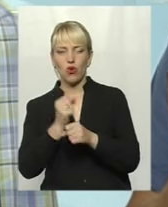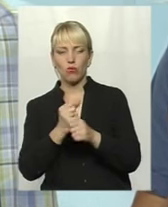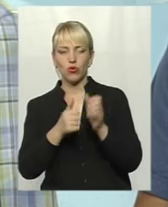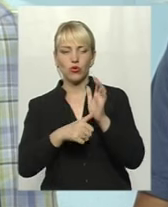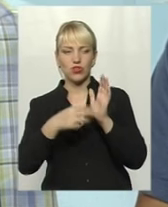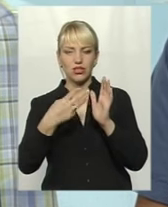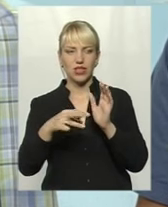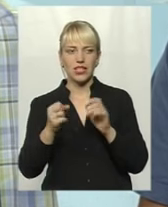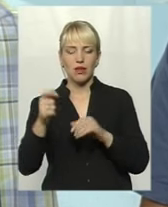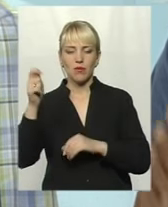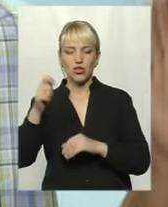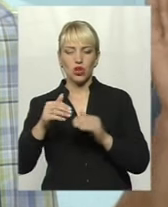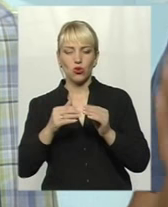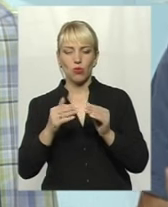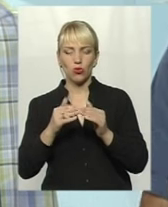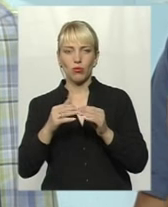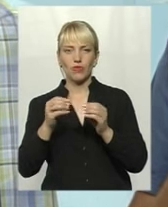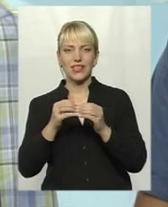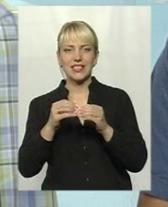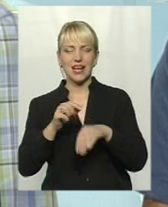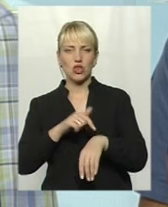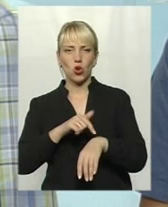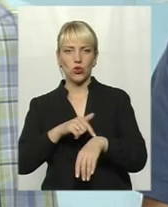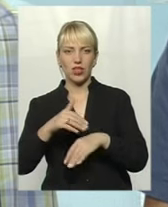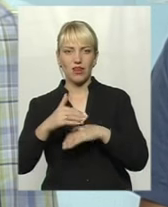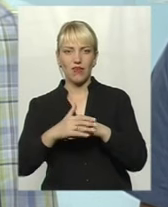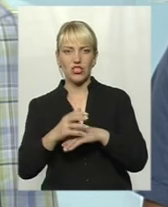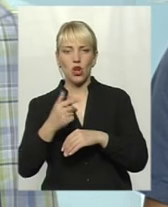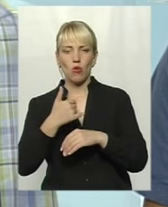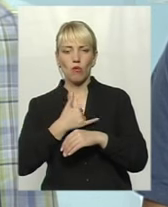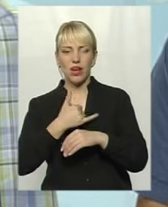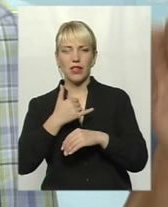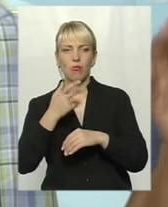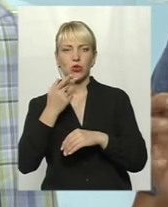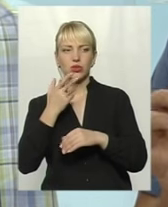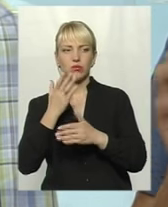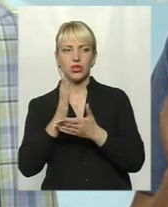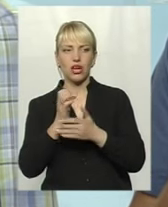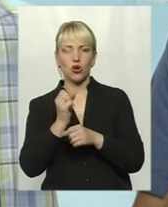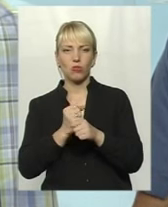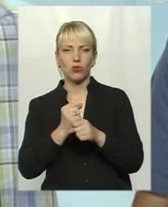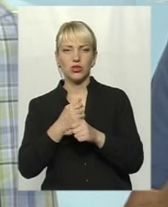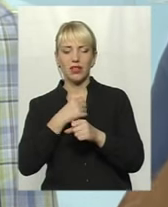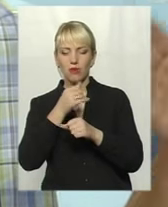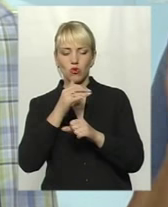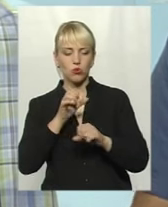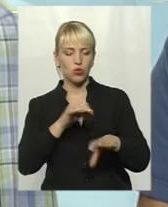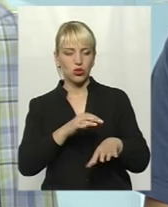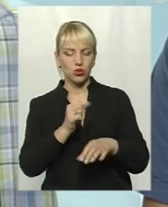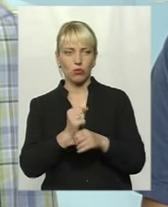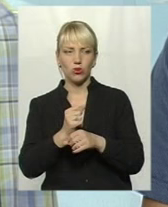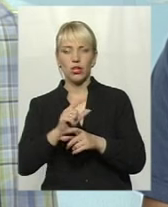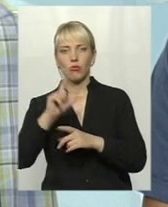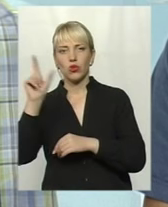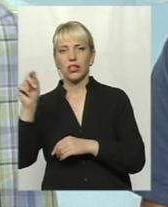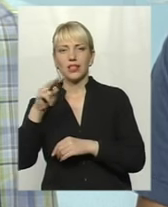20-й годині. Крім того, у мене майже постійно робота в суботу. Роботу я не можу залишити і поїхати в Лісовій